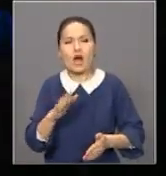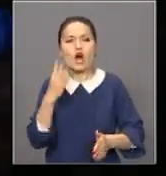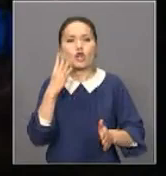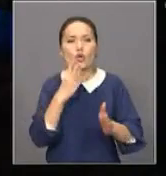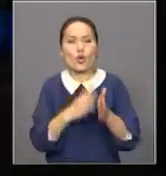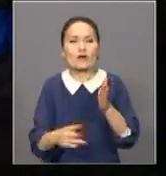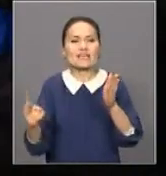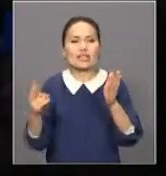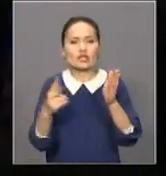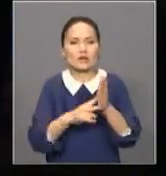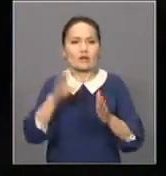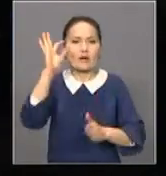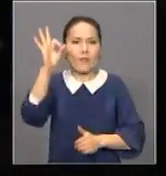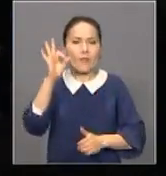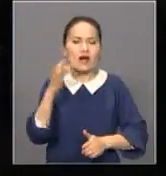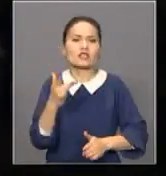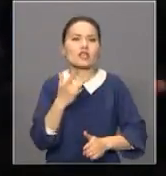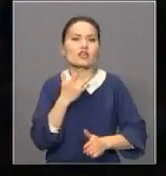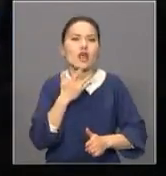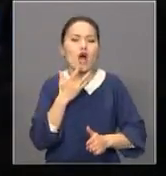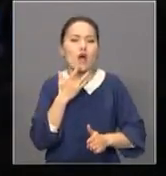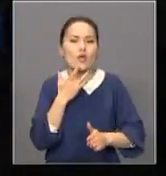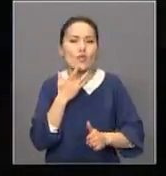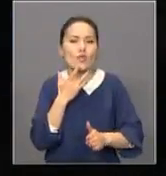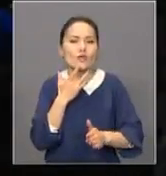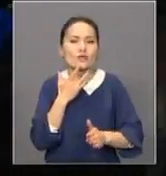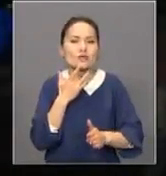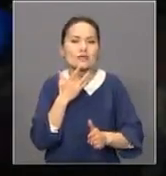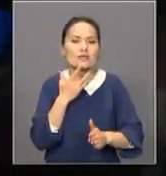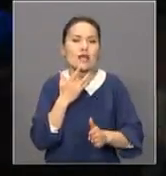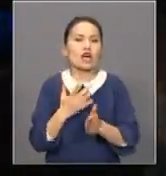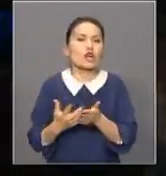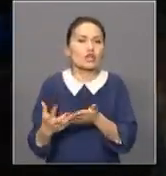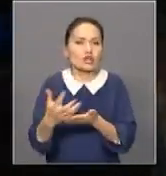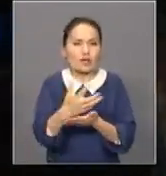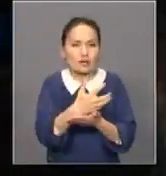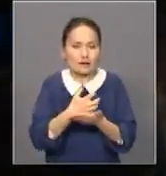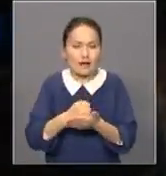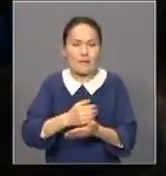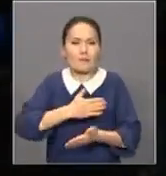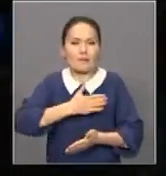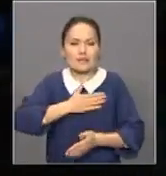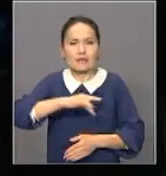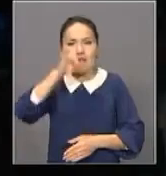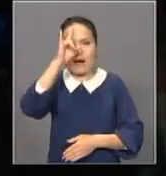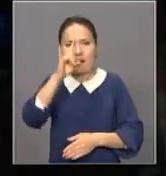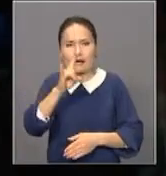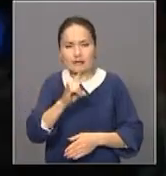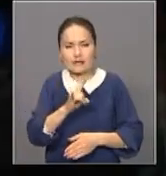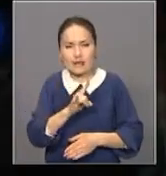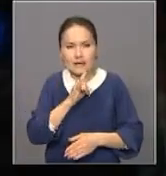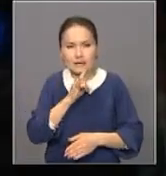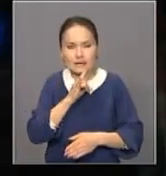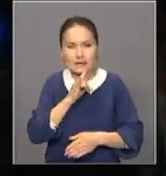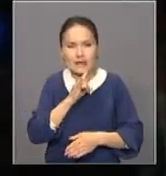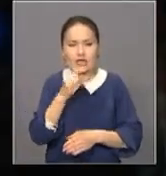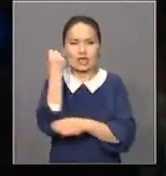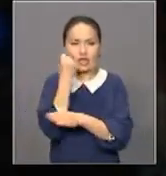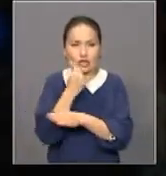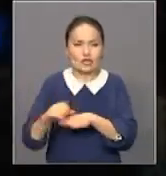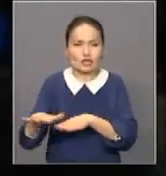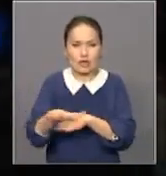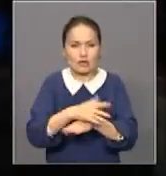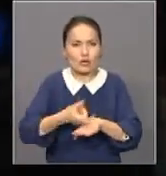қортыңызлады мұра сайлауды. Бұл әнді бүкіл Қазақстан қалқының қуанышы Қазақ